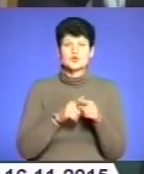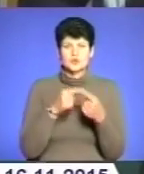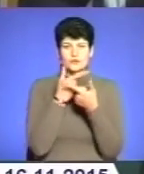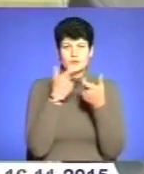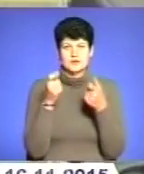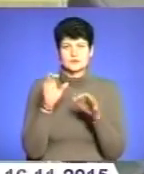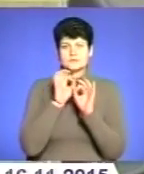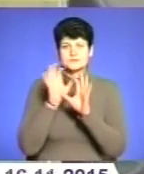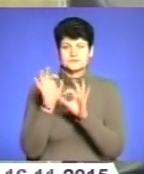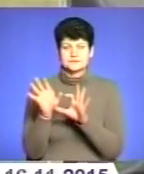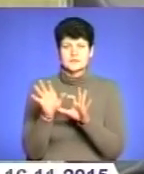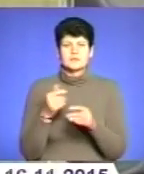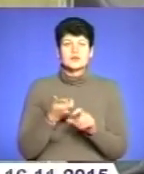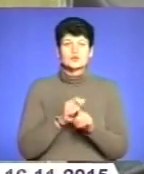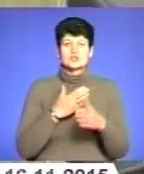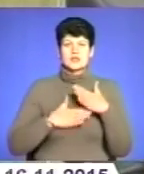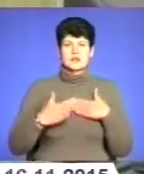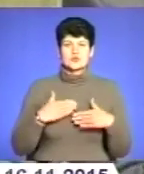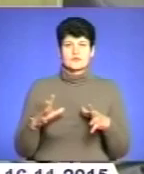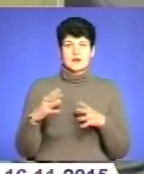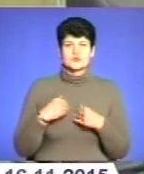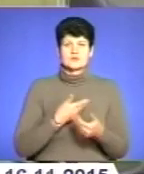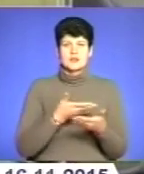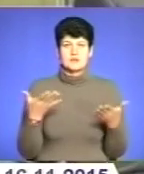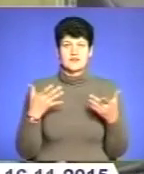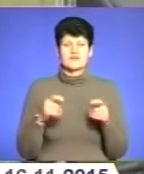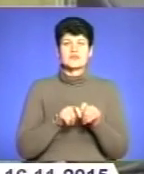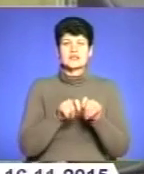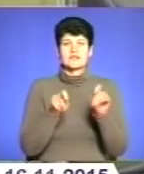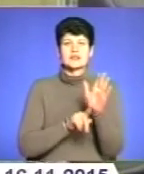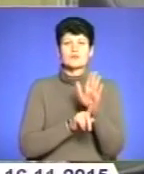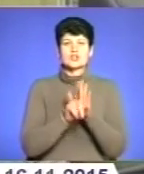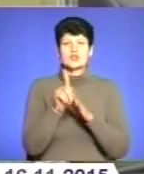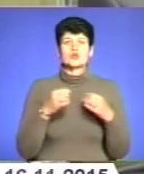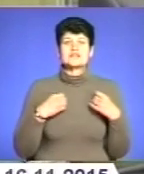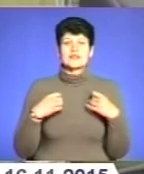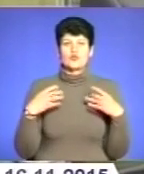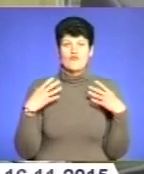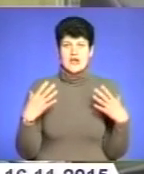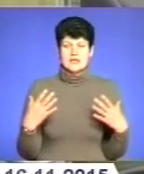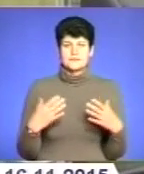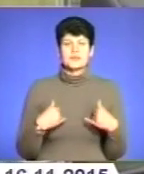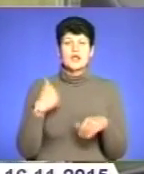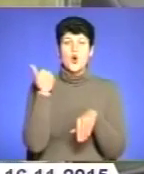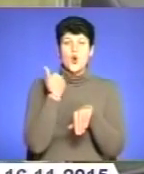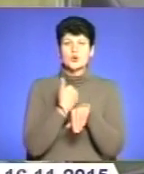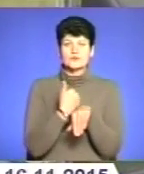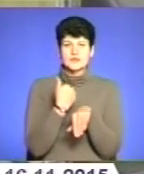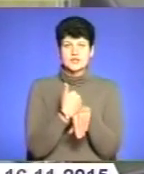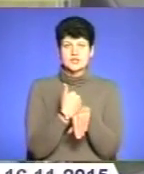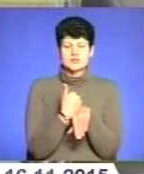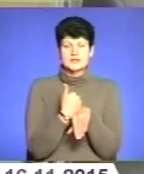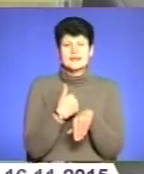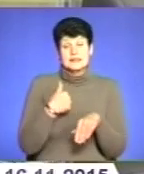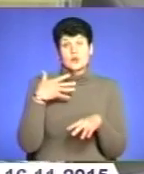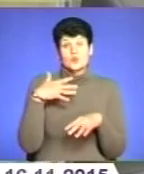доносити. Ми ще раді, що ви сьогодні з нами, ви відкриваєте початок святкування. Найголовніше, що я